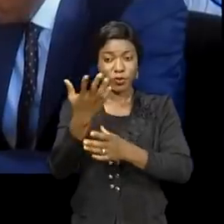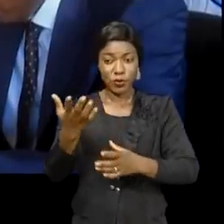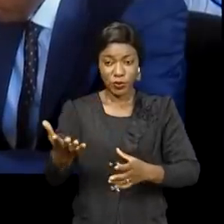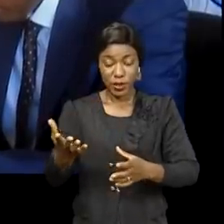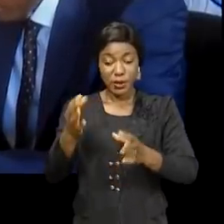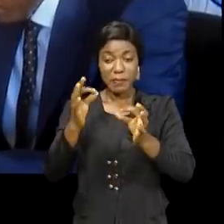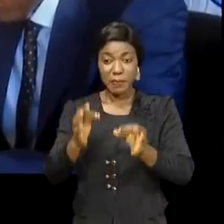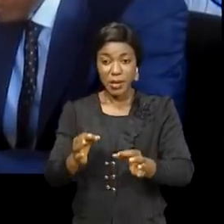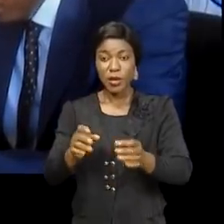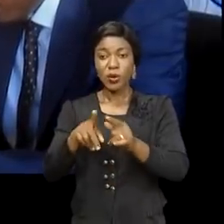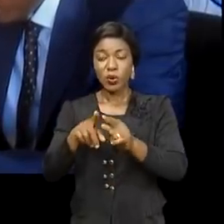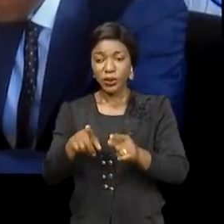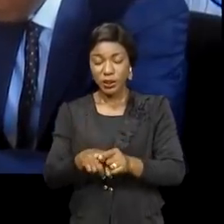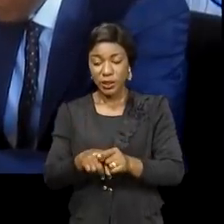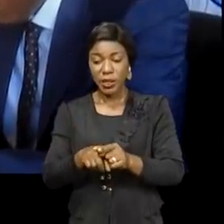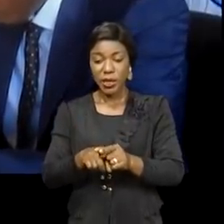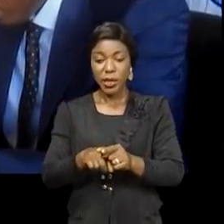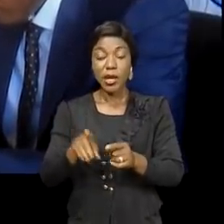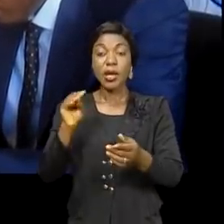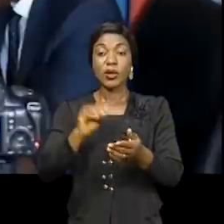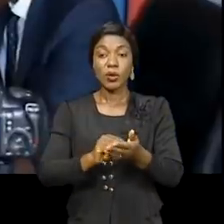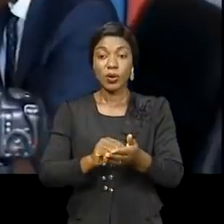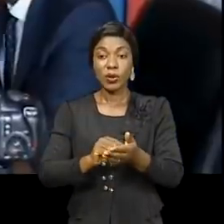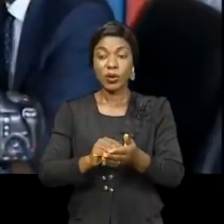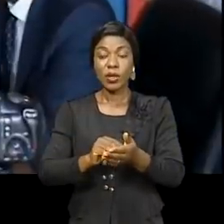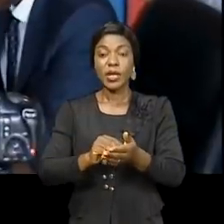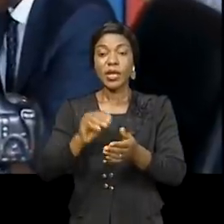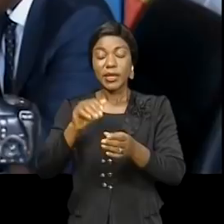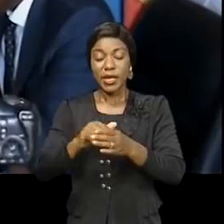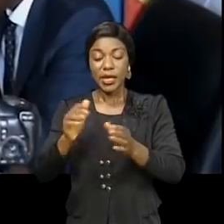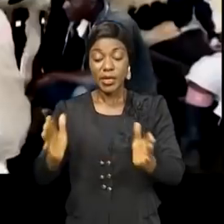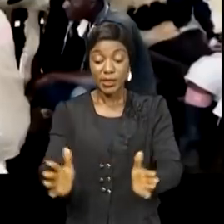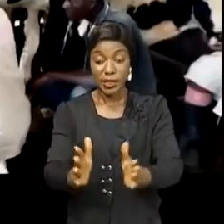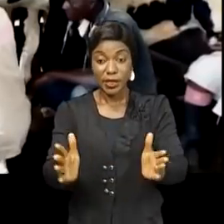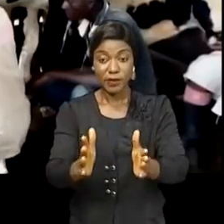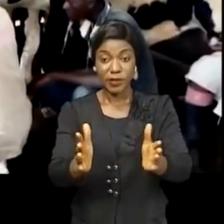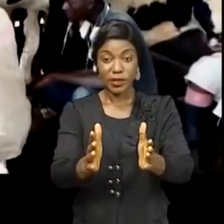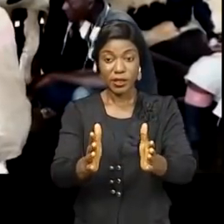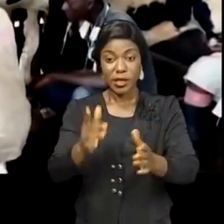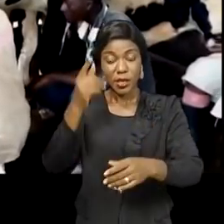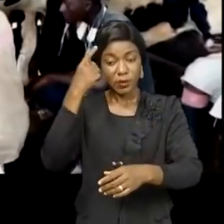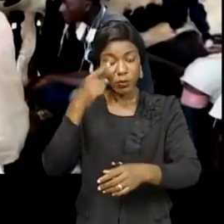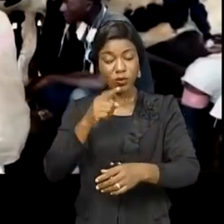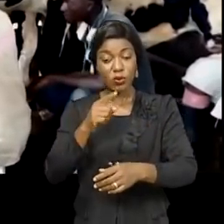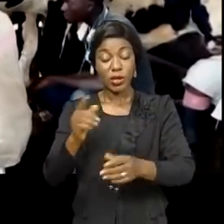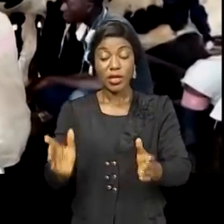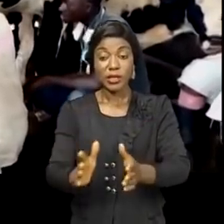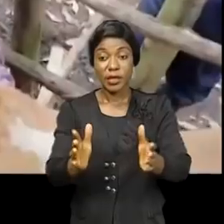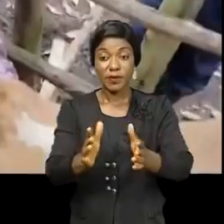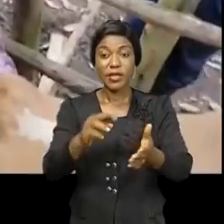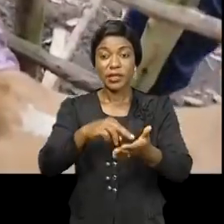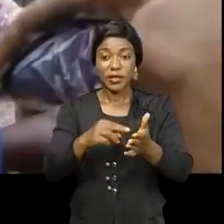maladies, mais aussi qui ont un rond rendement. Dans le secteur élevage, rapprochement des éleveurs, introduction d